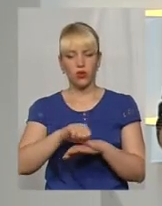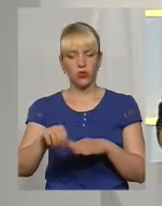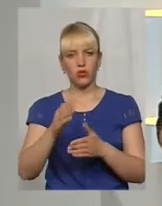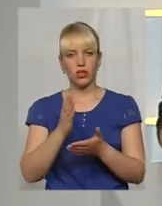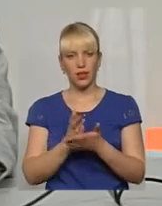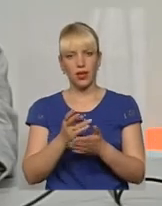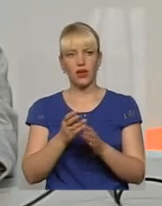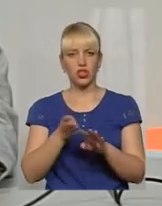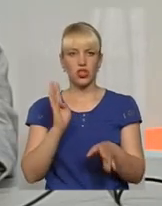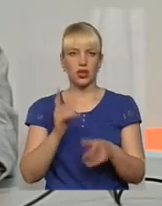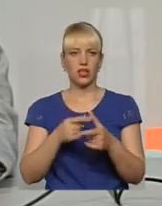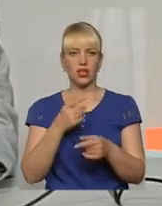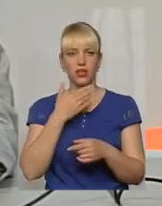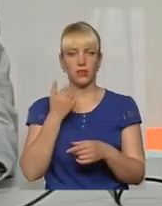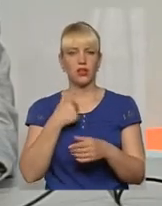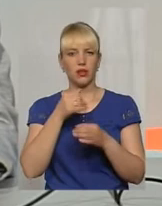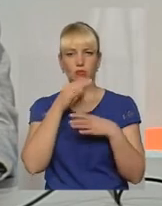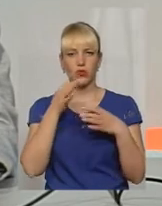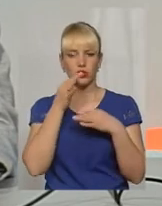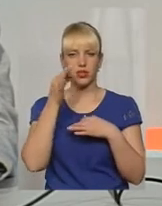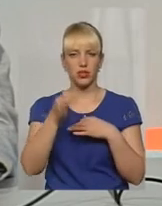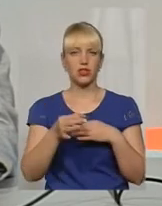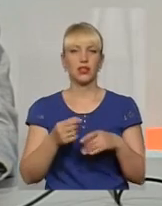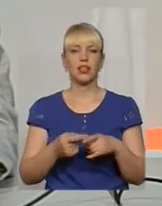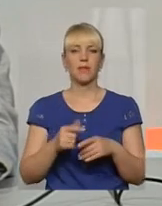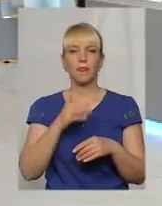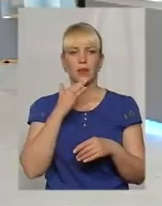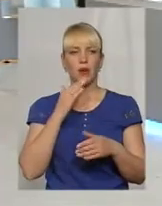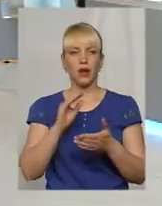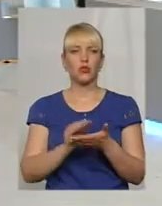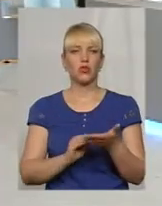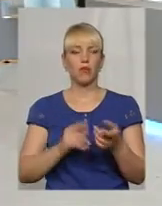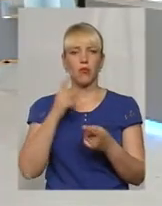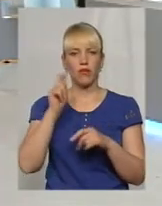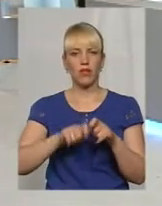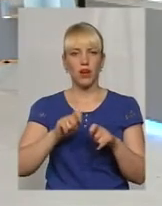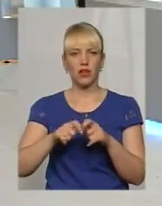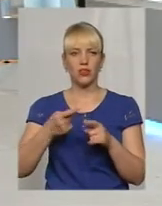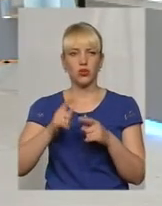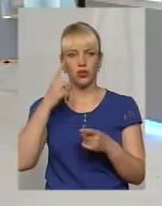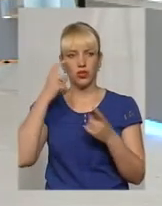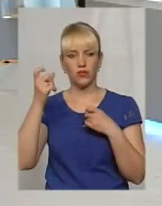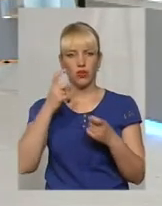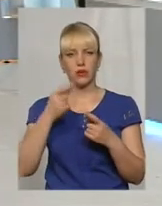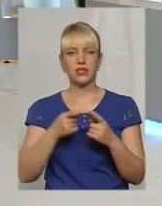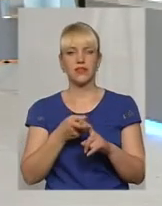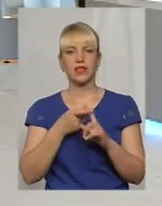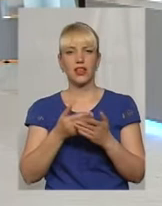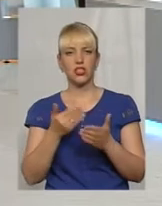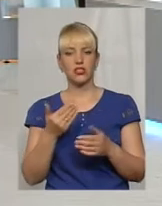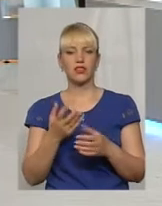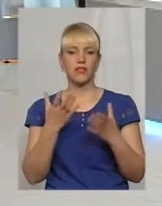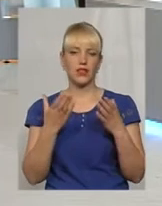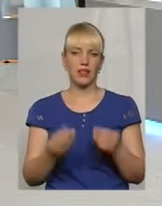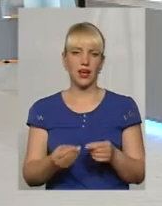сказати, тому що це, напевно, все ж таки питання про кордонну службу. багато журналістів перевіряли цю інформацію, в принципі, з залежності від дня